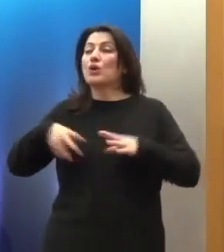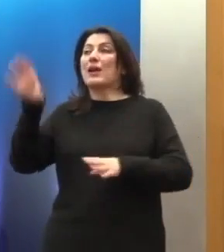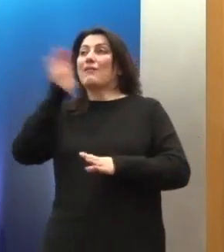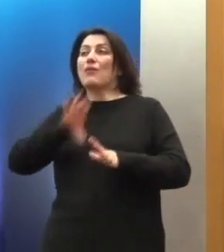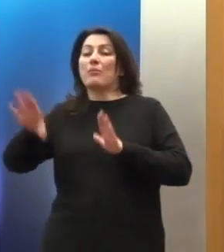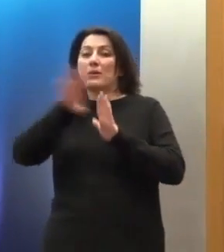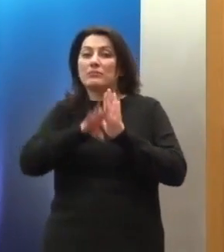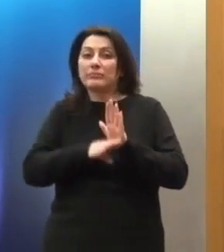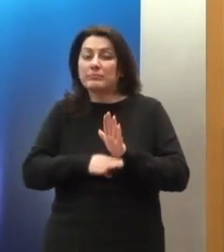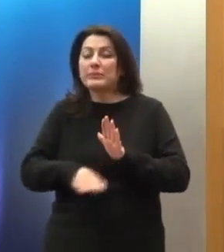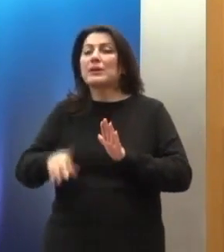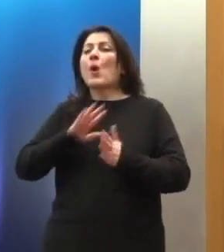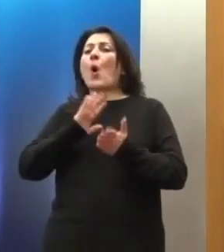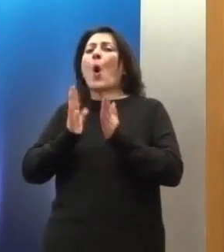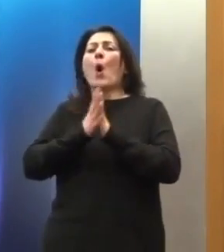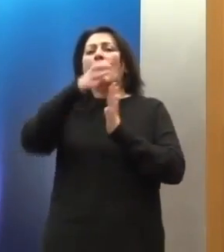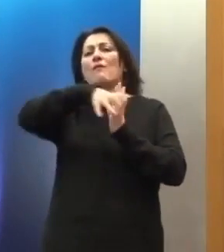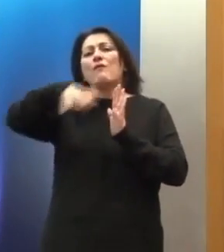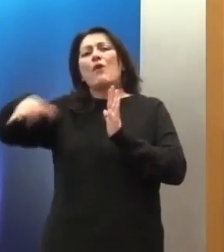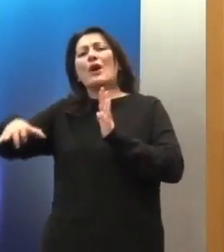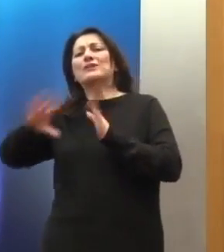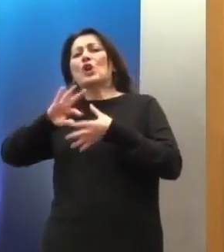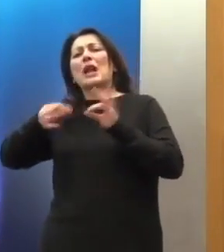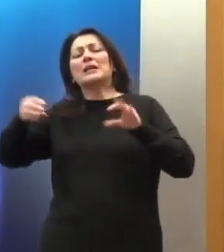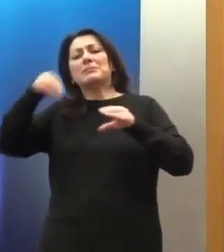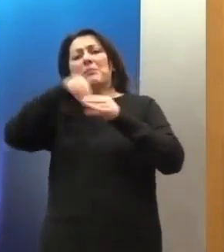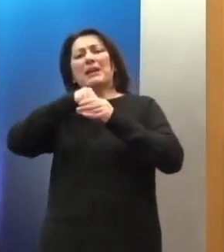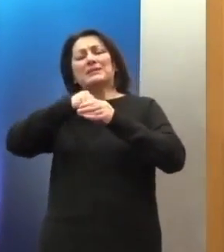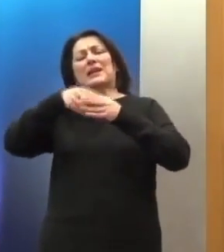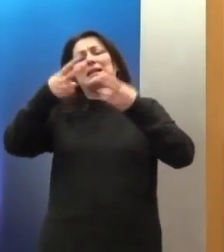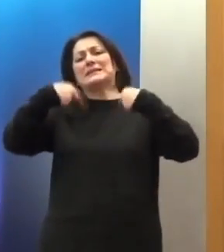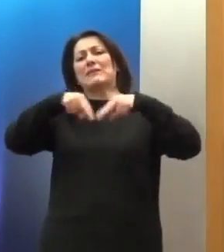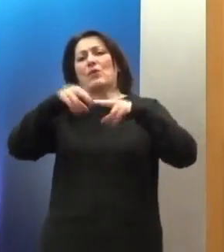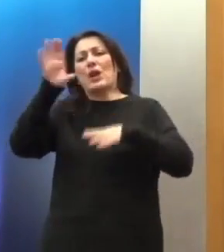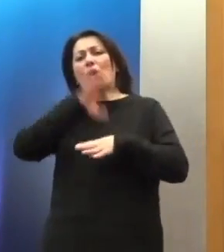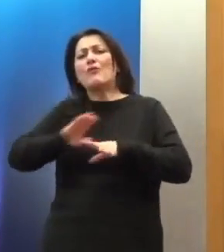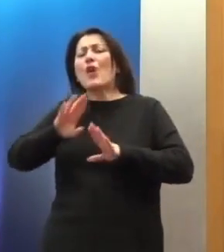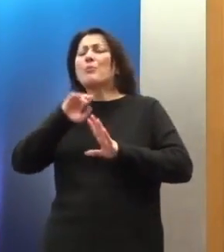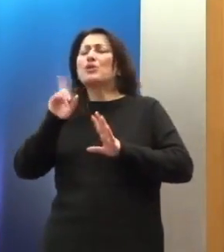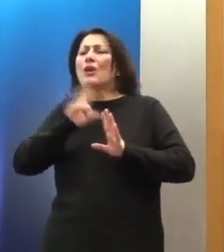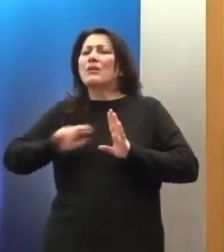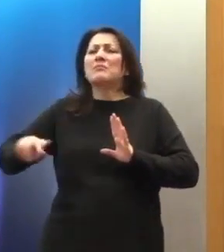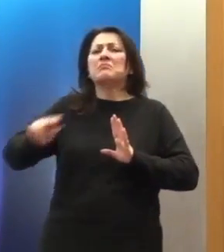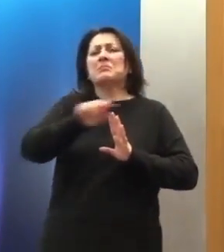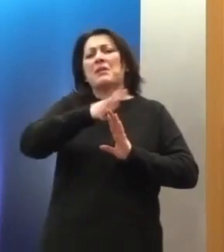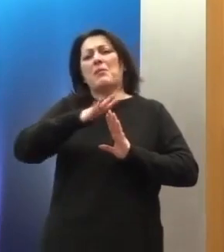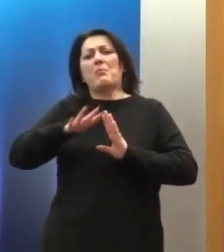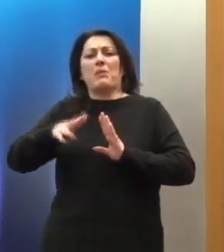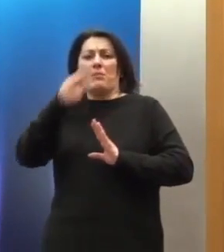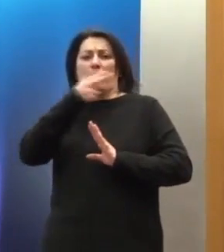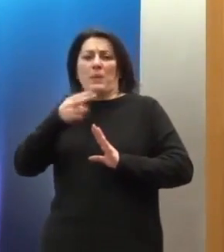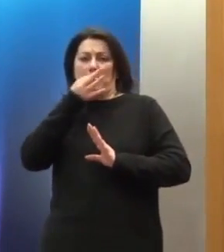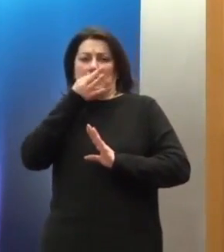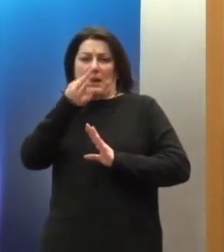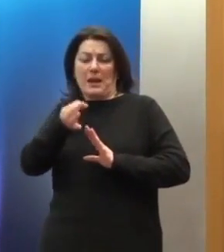και η ΣΥΠΤΗ, και η ΕΚΡΗ, όλοι οι οργανισμοί του Συμβουλίου της Ευρώπης, λίγο πολύ τα ίδια ζητήματα θέτουν. Και είναι αυτά τα οποία ανέφερε ο κ. Σησιλιάνος προηγουμένως.